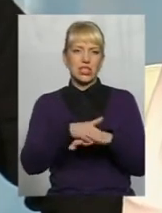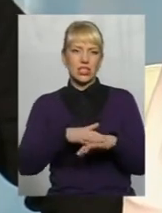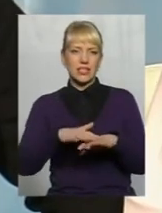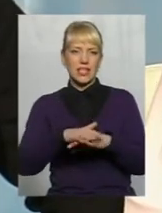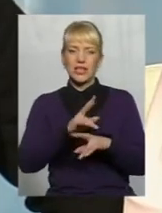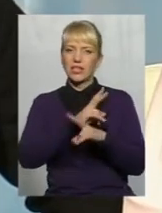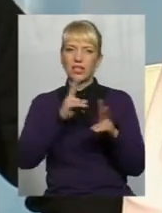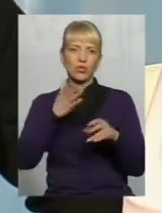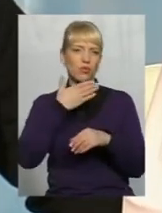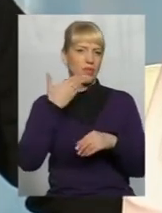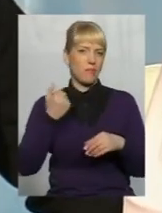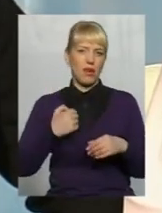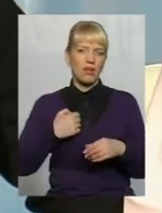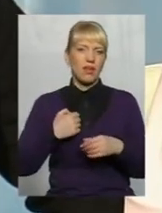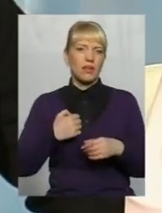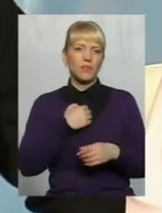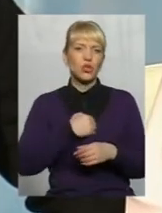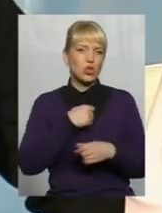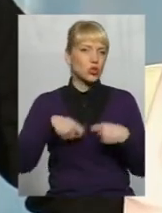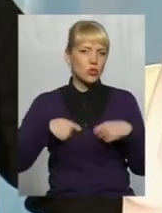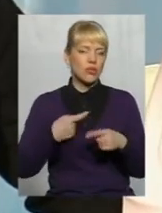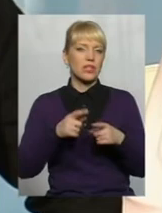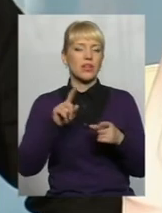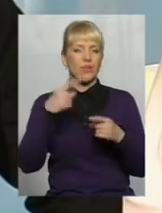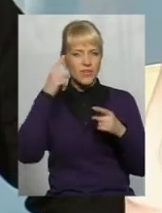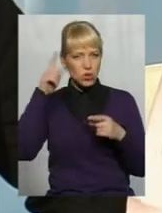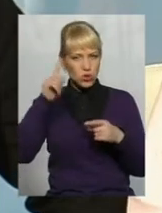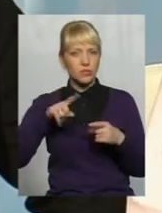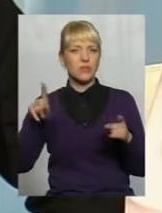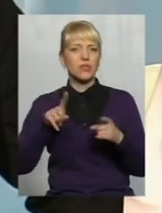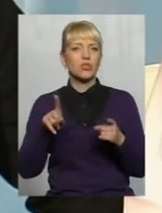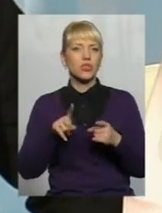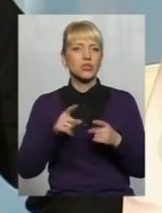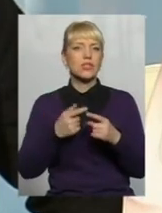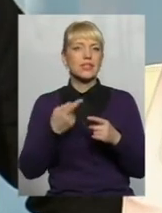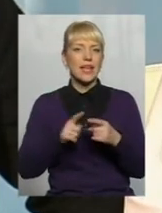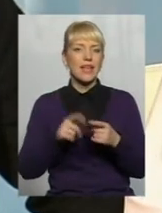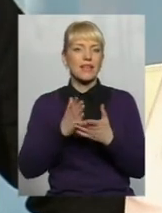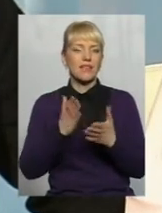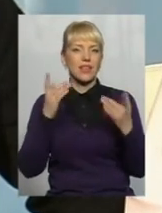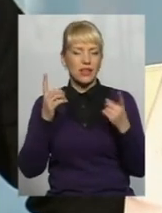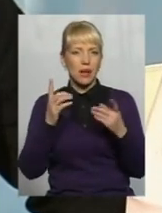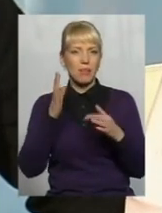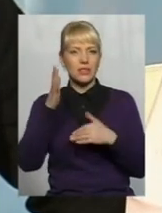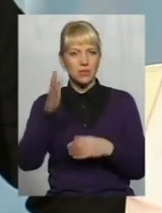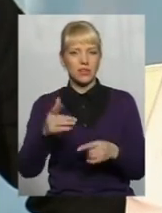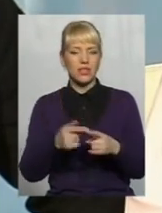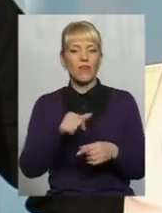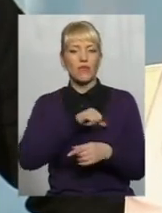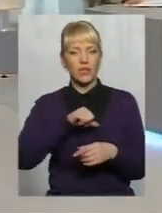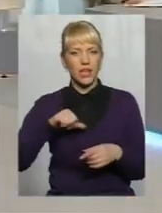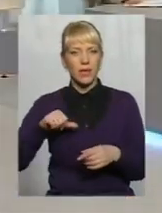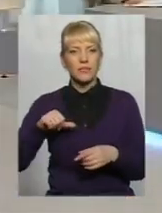Ніхто не шкодує, бо вони розуміють, що це величезна перспектива Вони більш самостійні, вони більше вирішують самі і